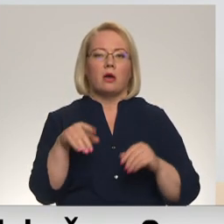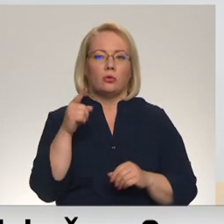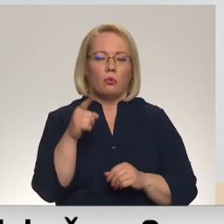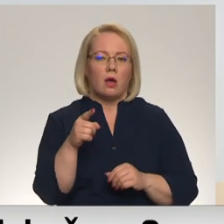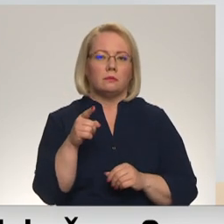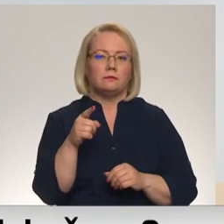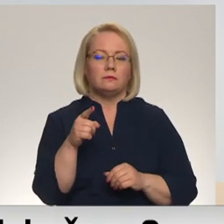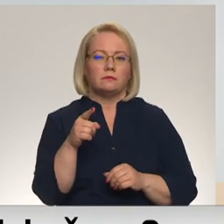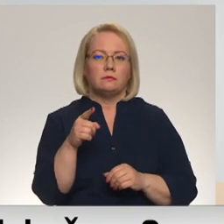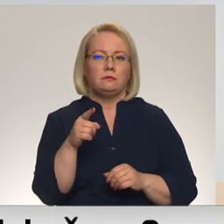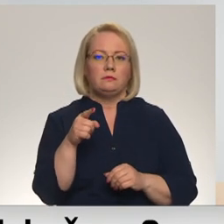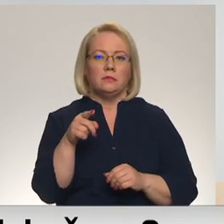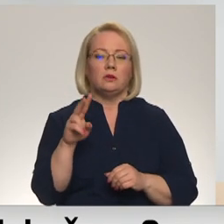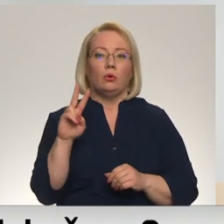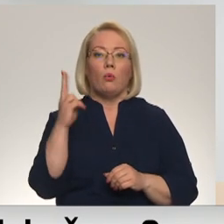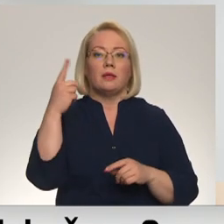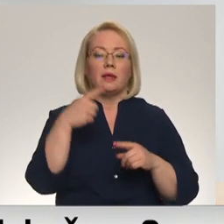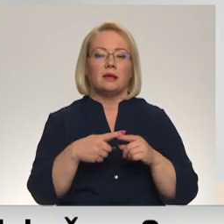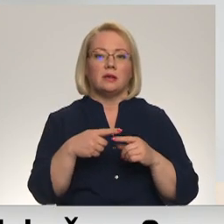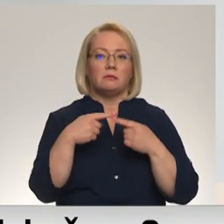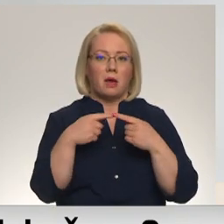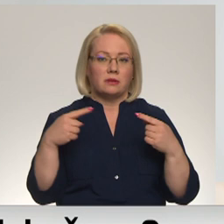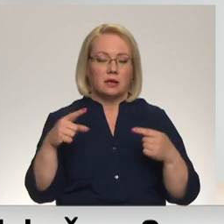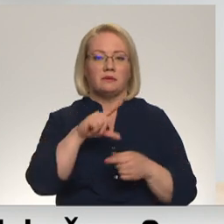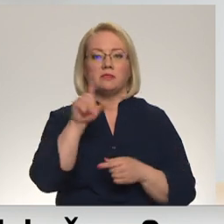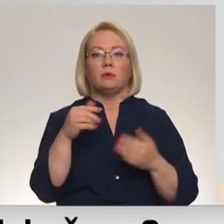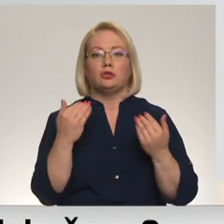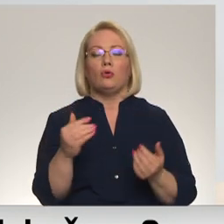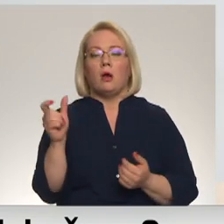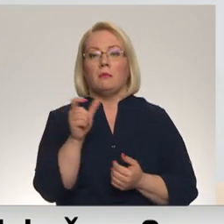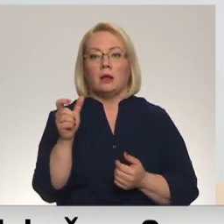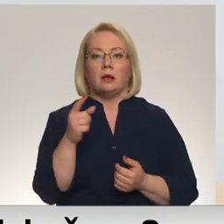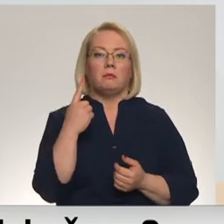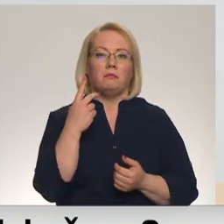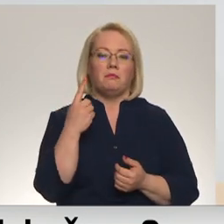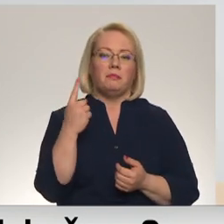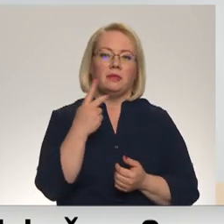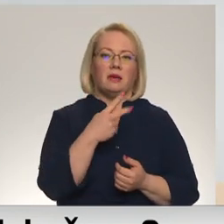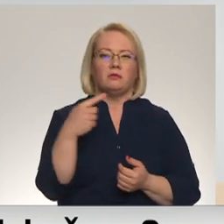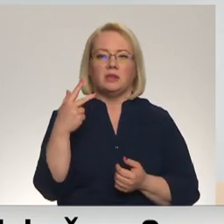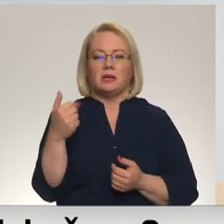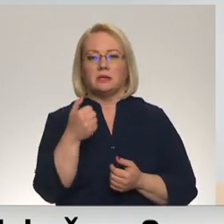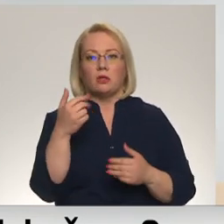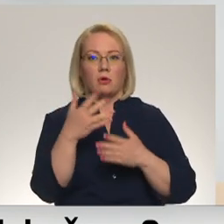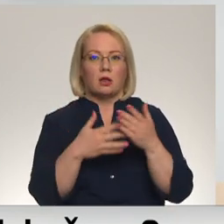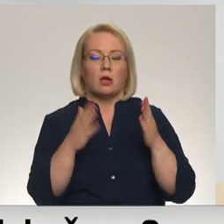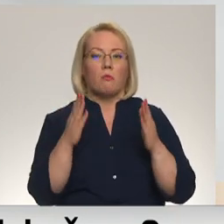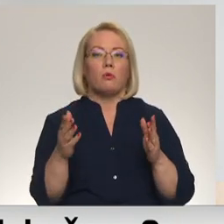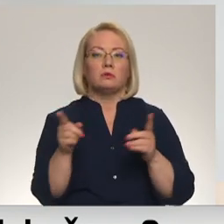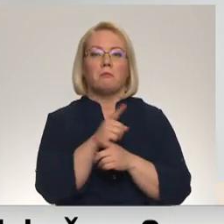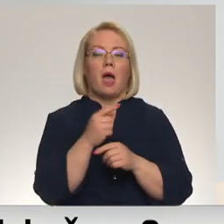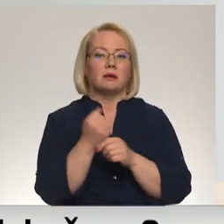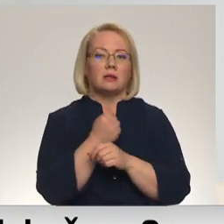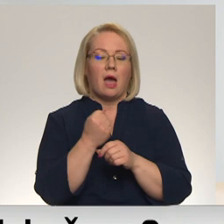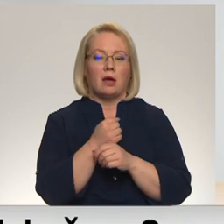tomēr šis otraizējais materiāls vismaz šobrīd pirmos divus, trīs gadus jārēķinās, kad uz pārstrādu retu,